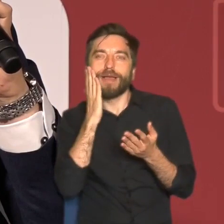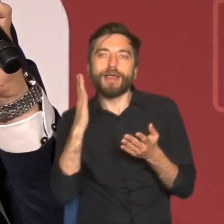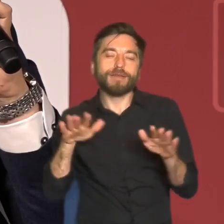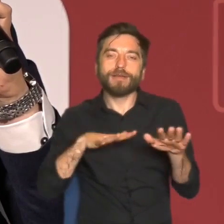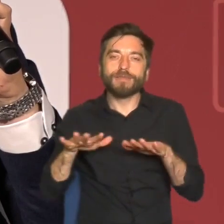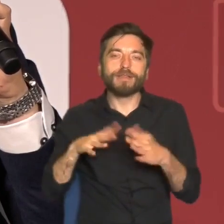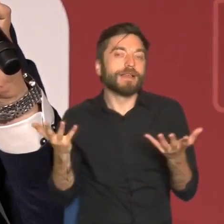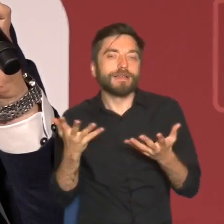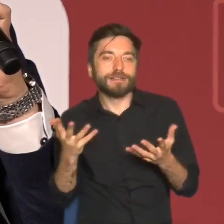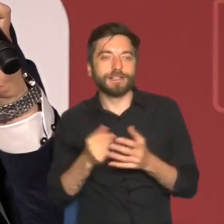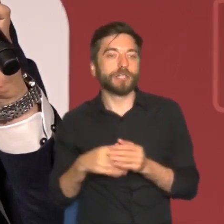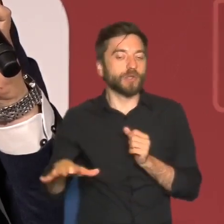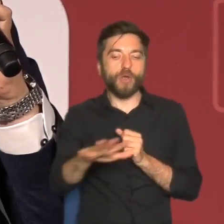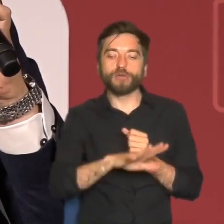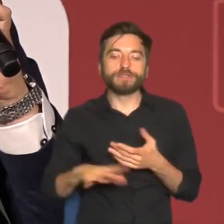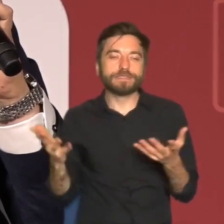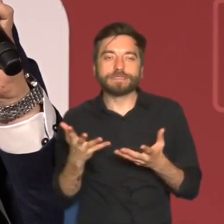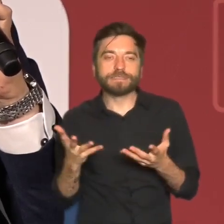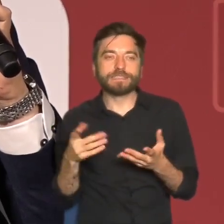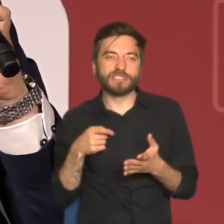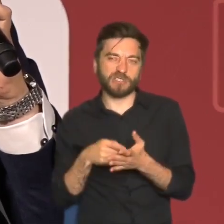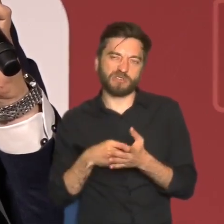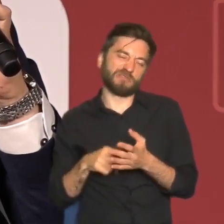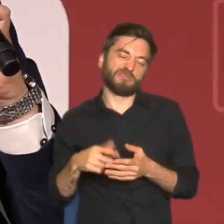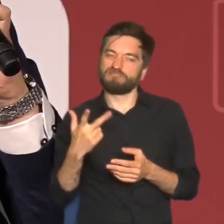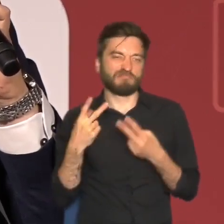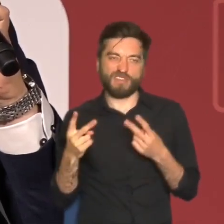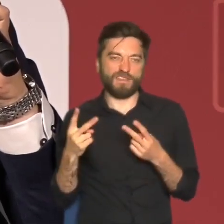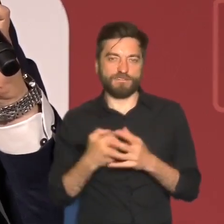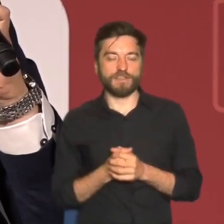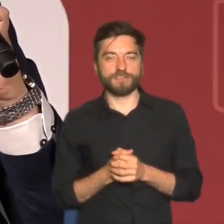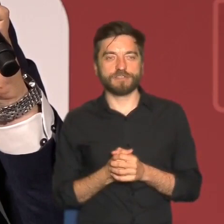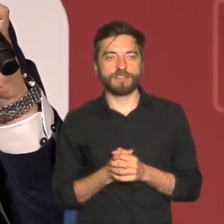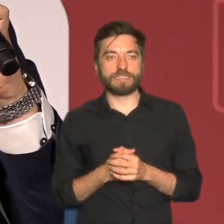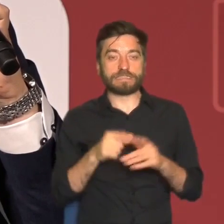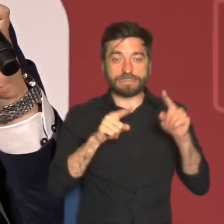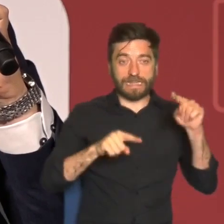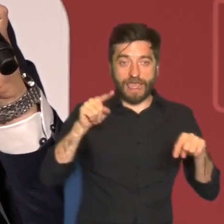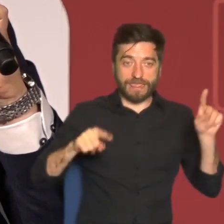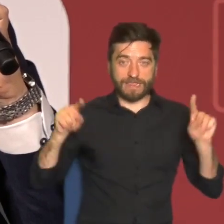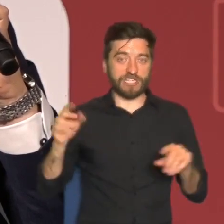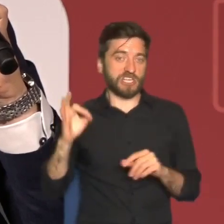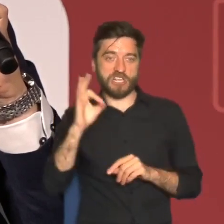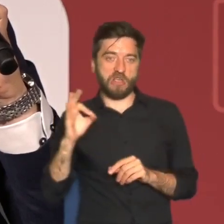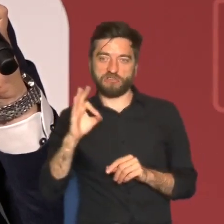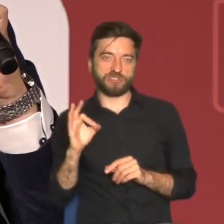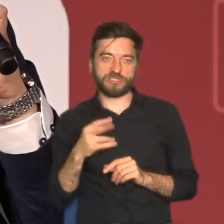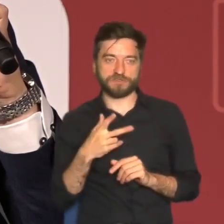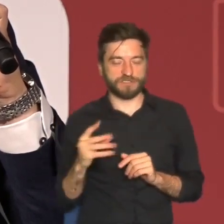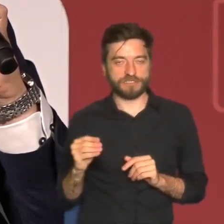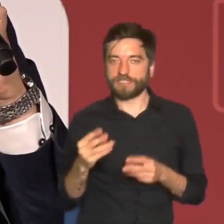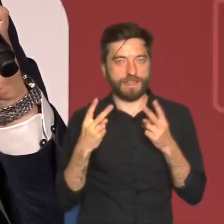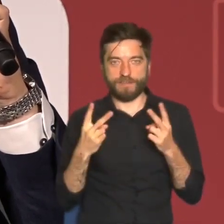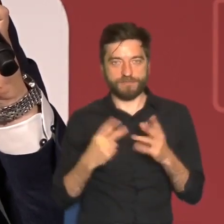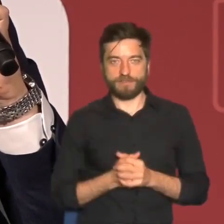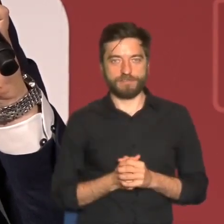nieruchomością tylko w ogóle z otoczeniem w zasadzie nie miały żadnego znaczenia i statystycznie i jakościowo to okazywało się